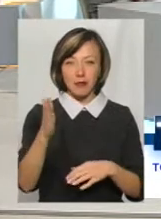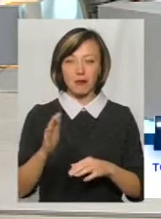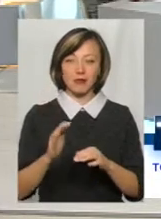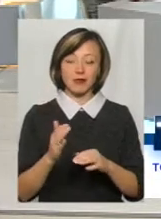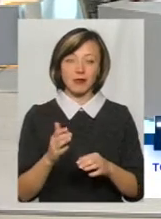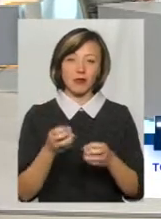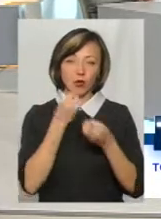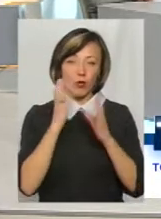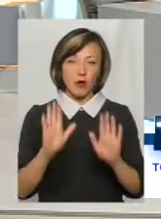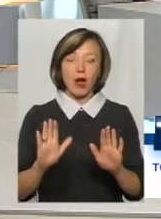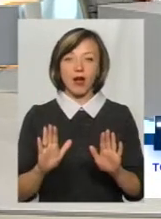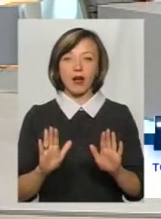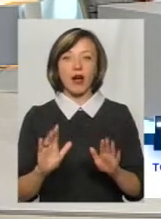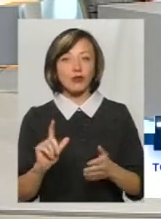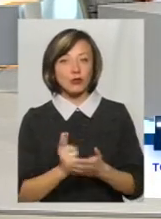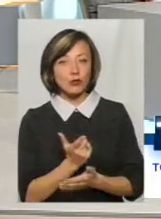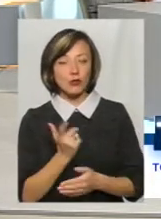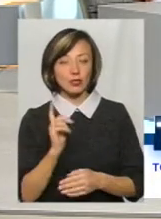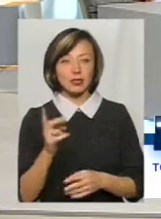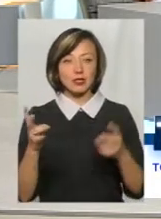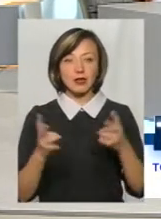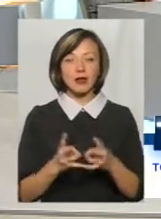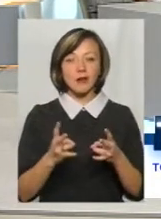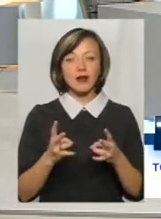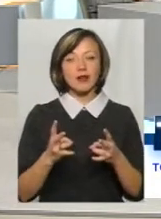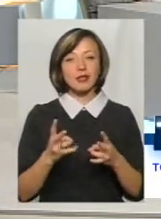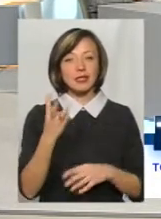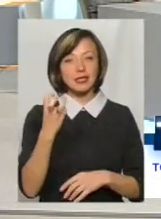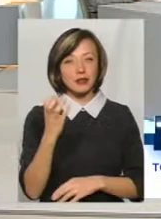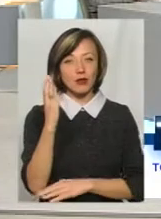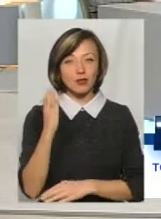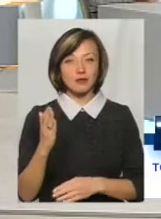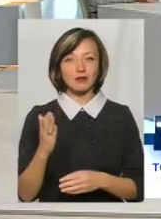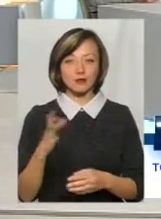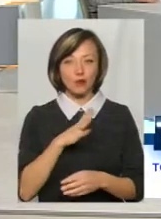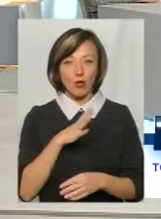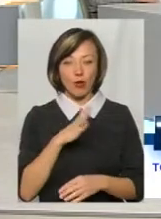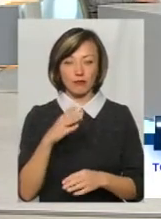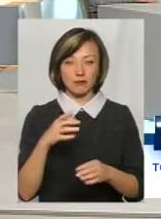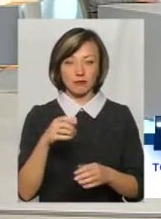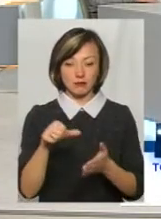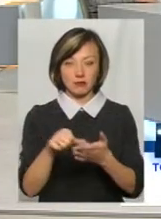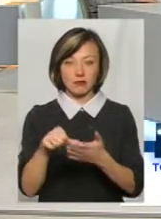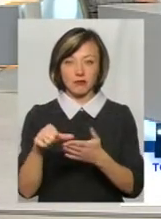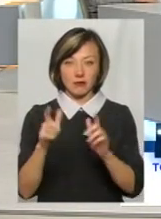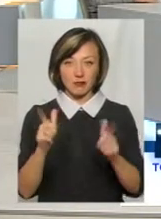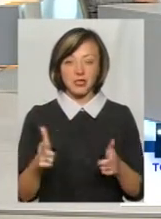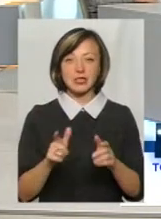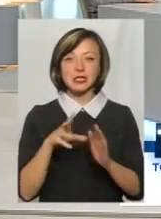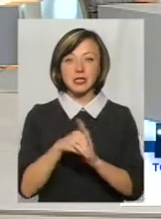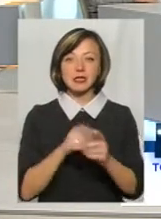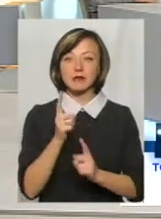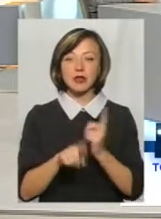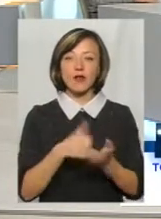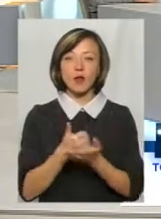окей, але знову таки, багато хто збирається і далі. Треба 300 голосів зібрати. Це не так легко. Це зміна в Конституції.